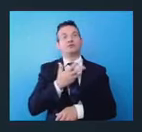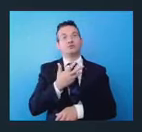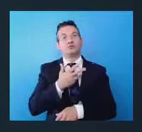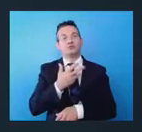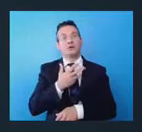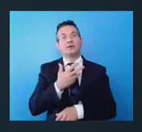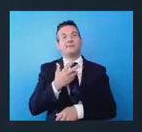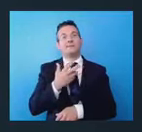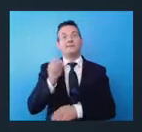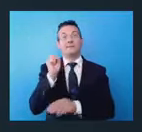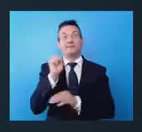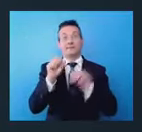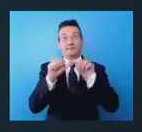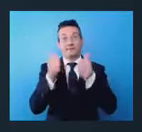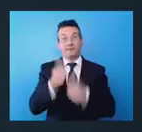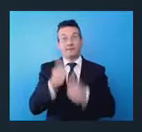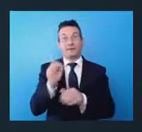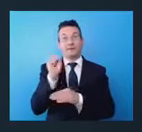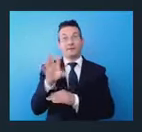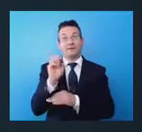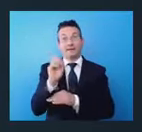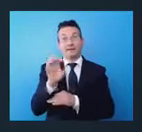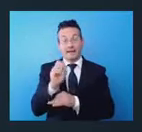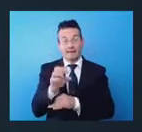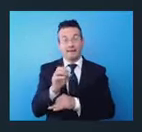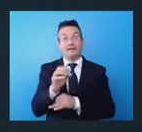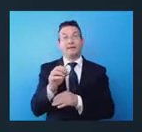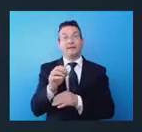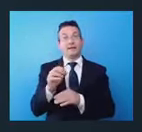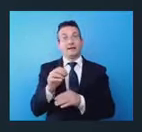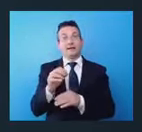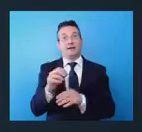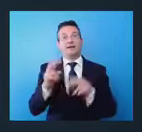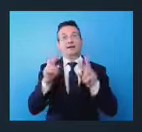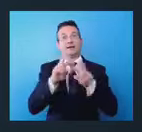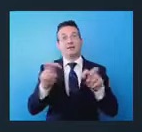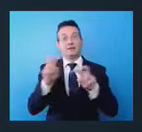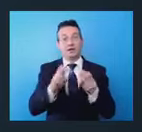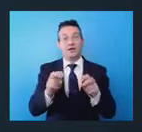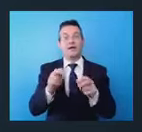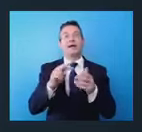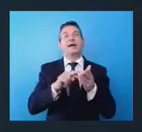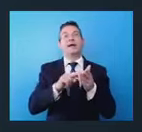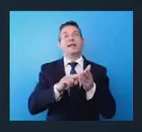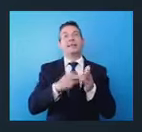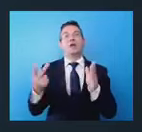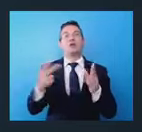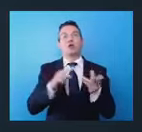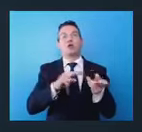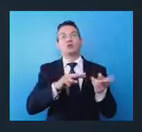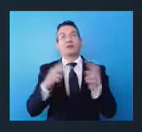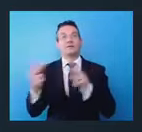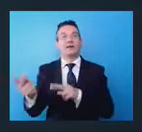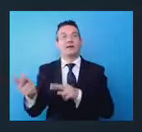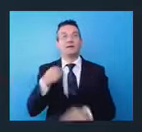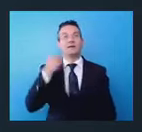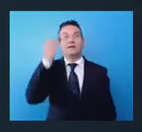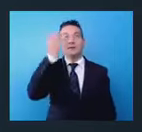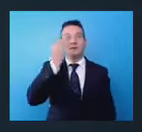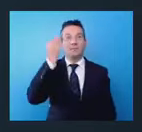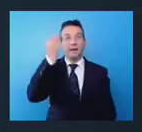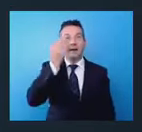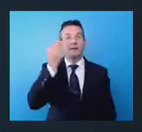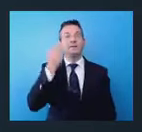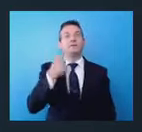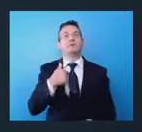didattica, quindi di formazione, ricerca e trasferimento tecnologico. Penso sinceramente che nei rapporti con Regione